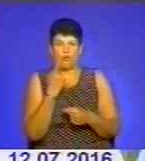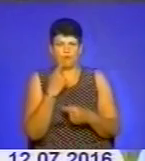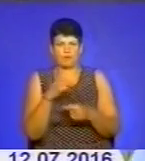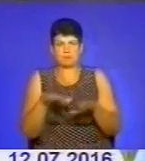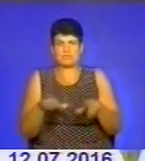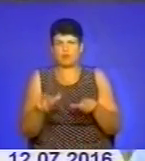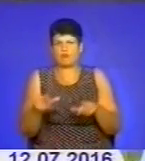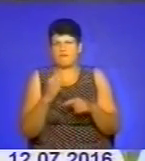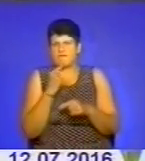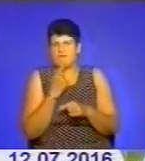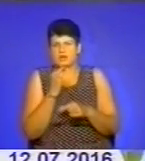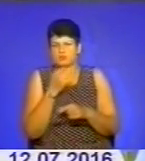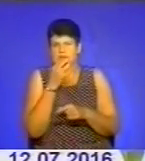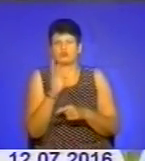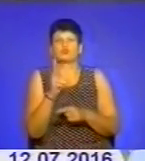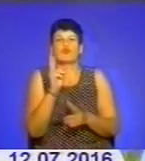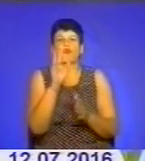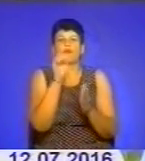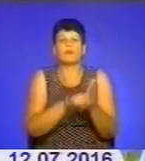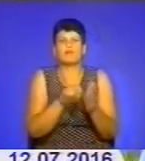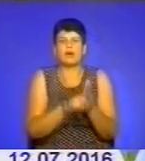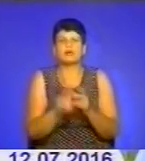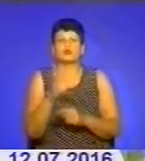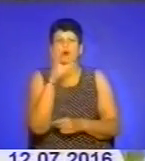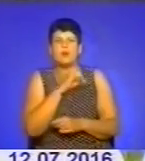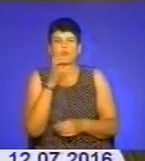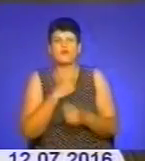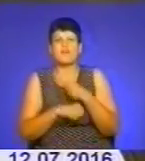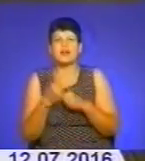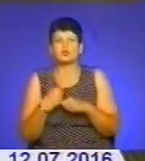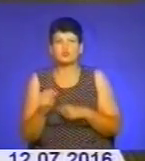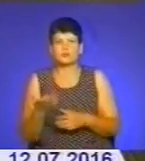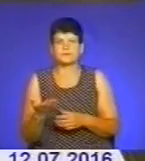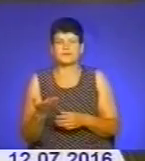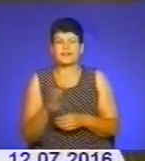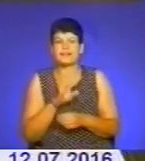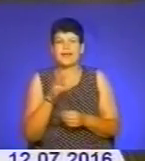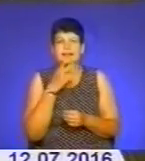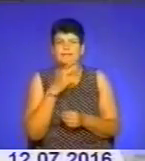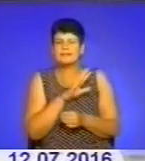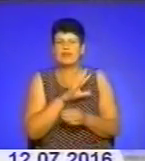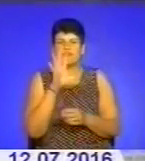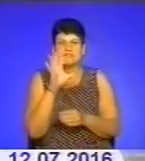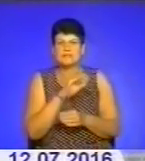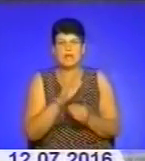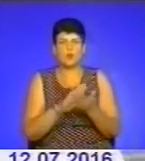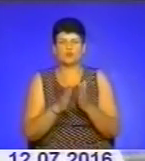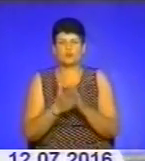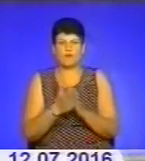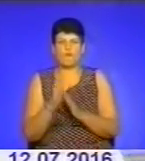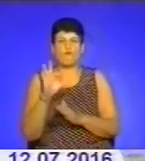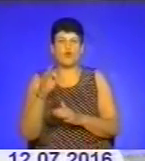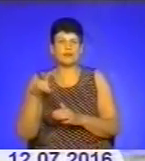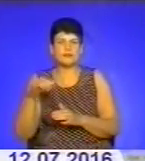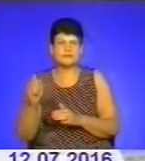розібратися, хто чинить ці вбивства, хто чинить ці грабежі, гавалтування. Та незважаючи на всі неозгодженості, Волинська трагедія – це